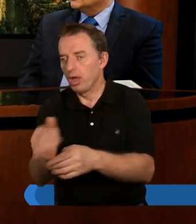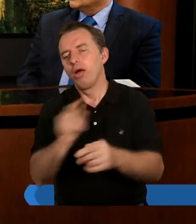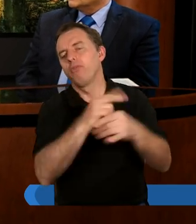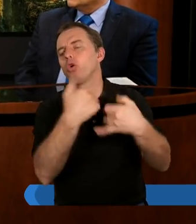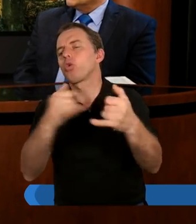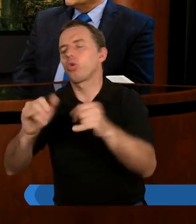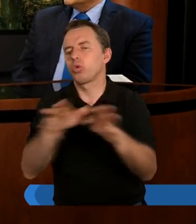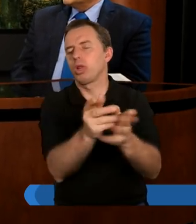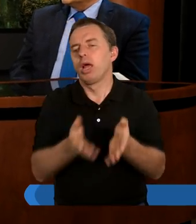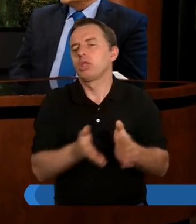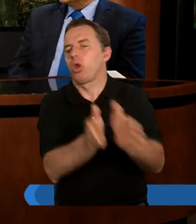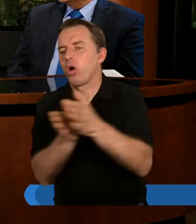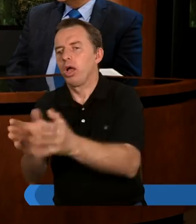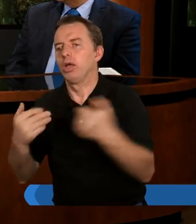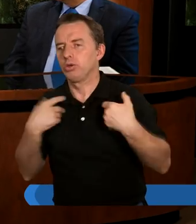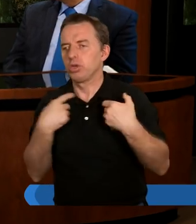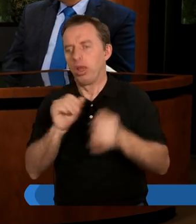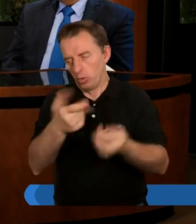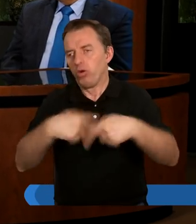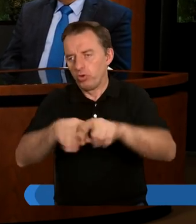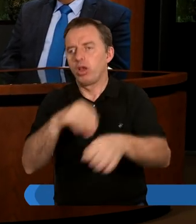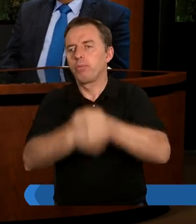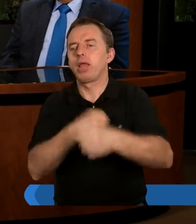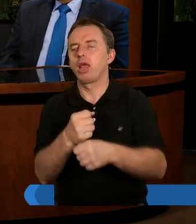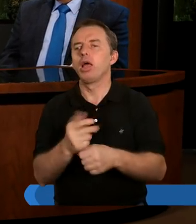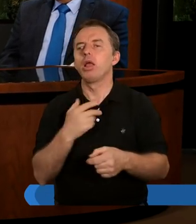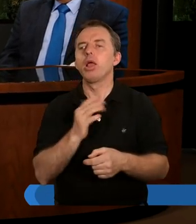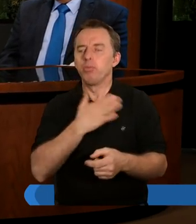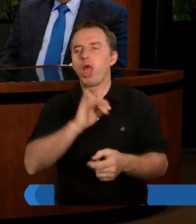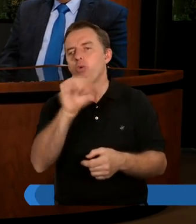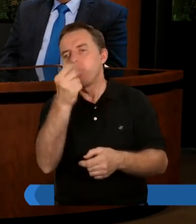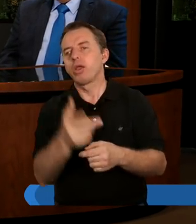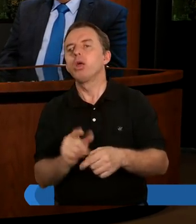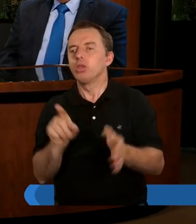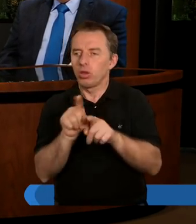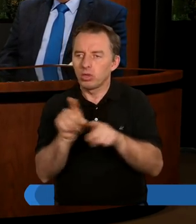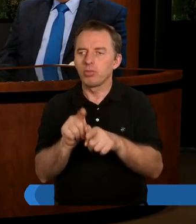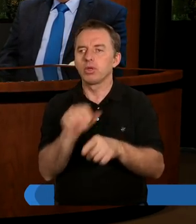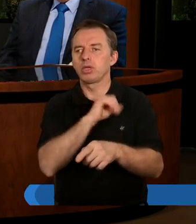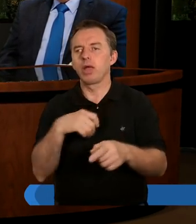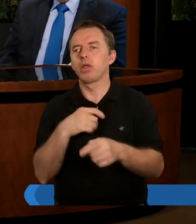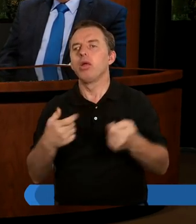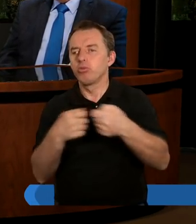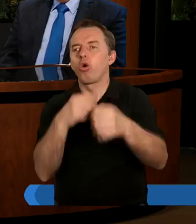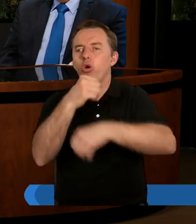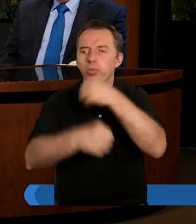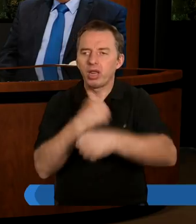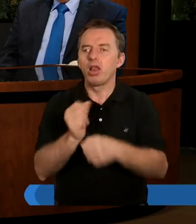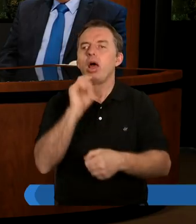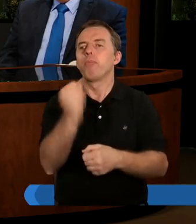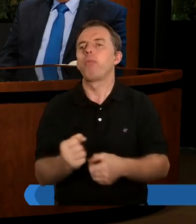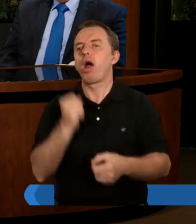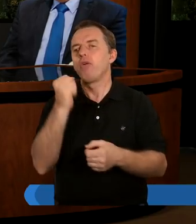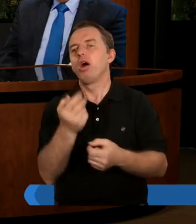sposób, a wiemy z późniejszych historii, z innych relacji, w innym miejscu, że faktycznie ten Jan Marek został zaufanym współpracownikiem